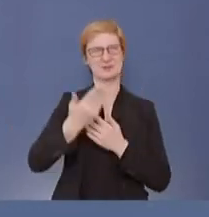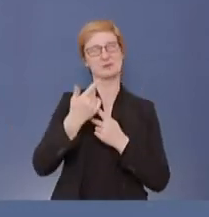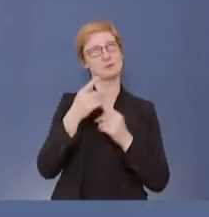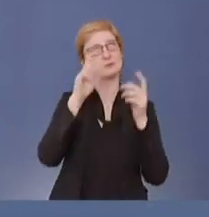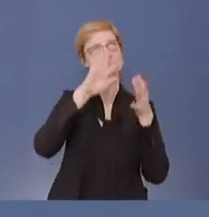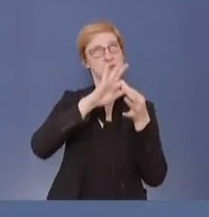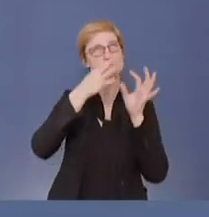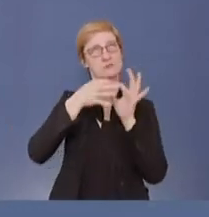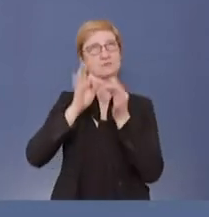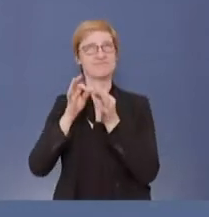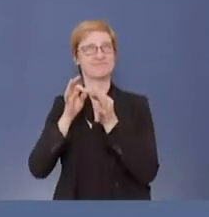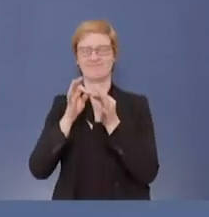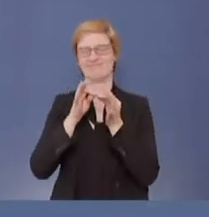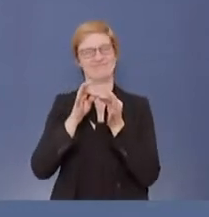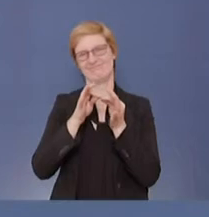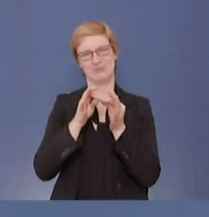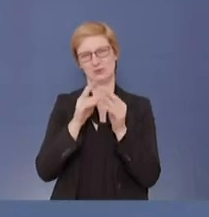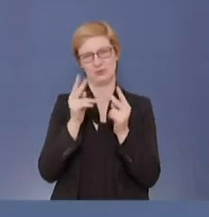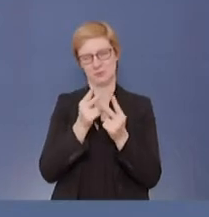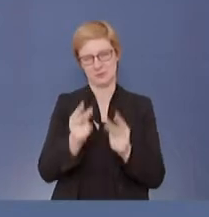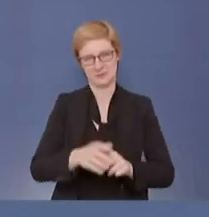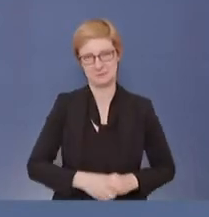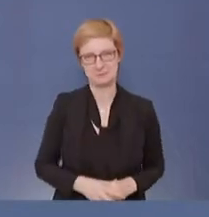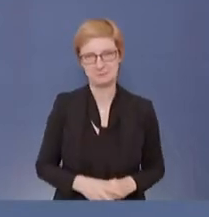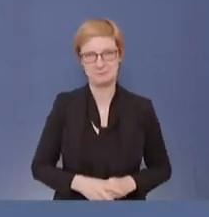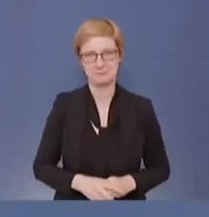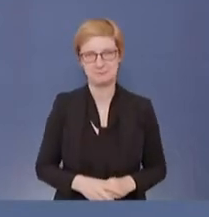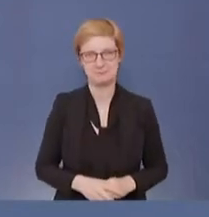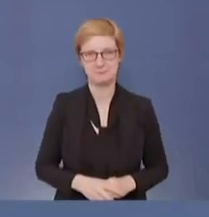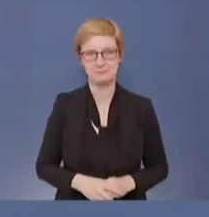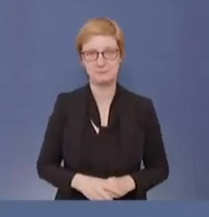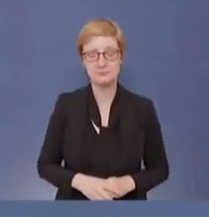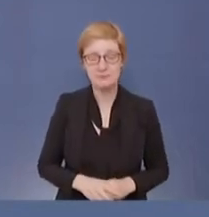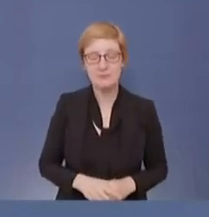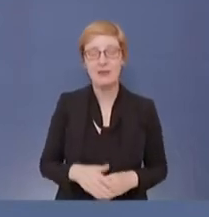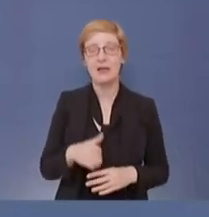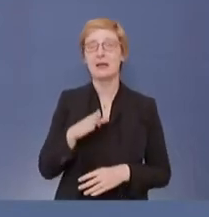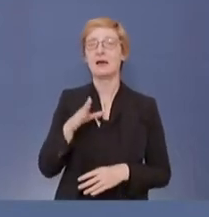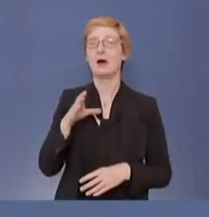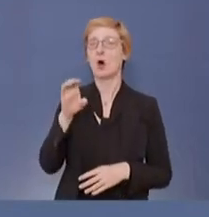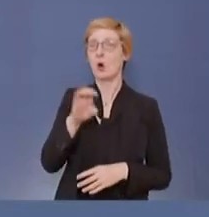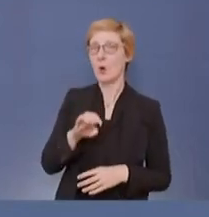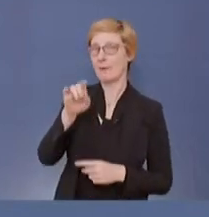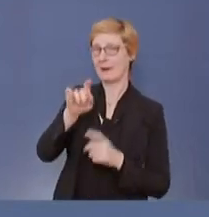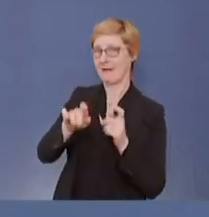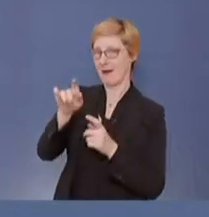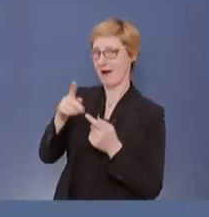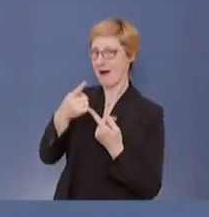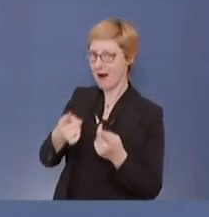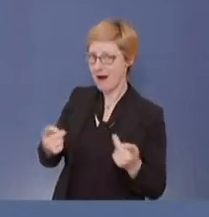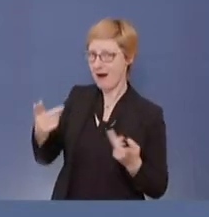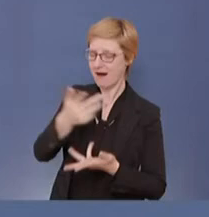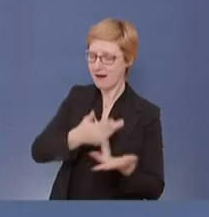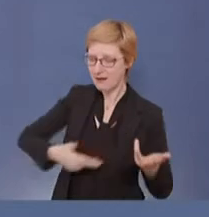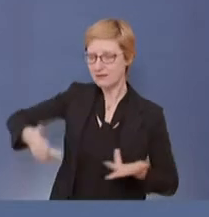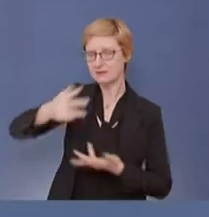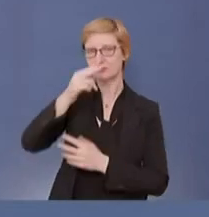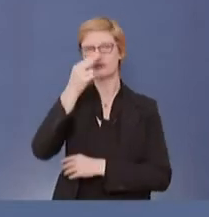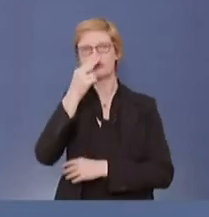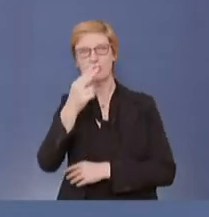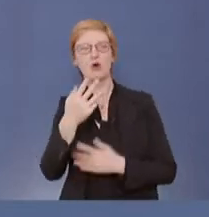Nichtsdestotrotz werden wir jetzt gemeinsam mit den Europäern noch mal weiter jede Möglichkeit prüfen,